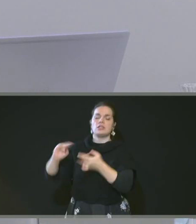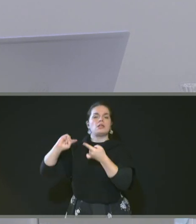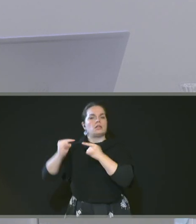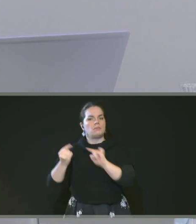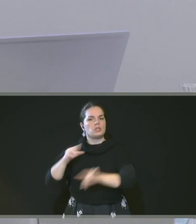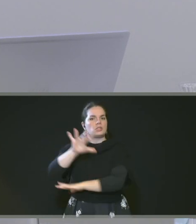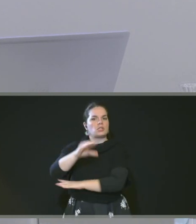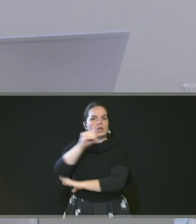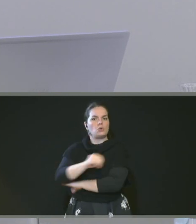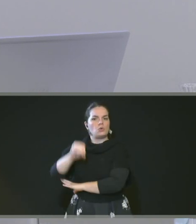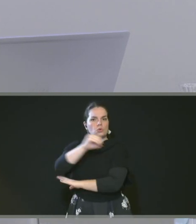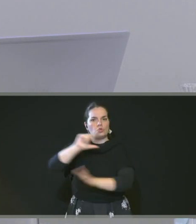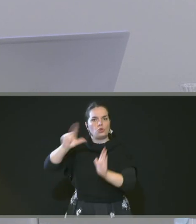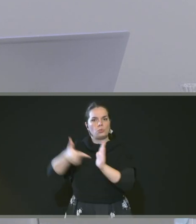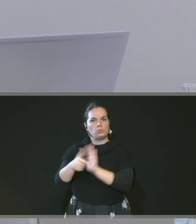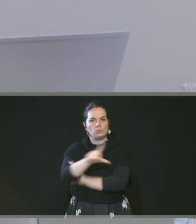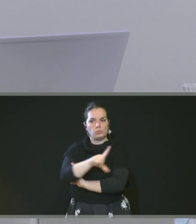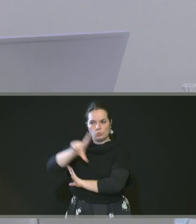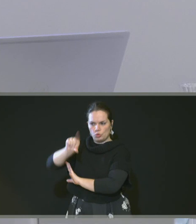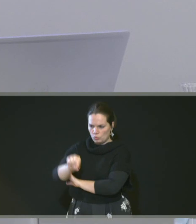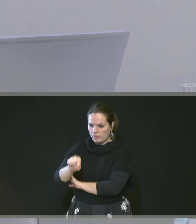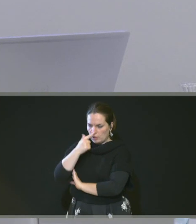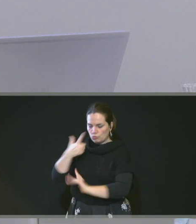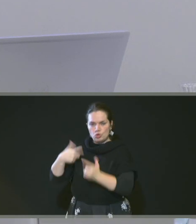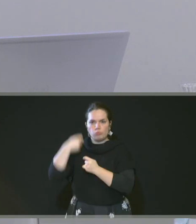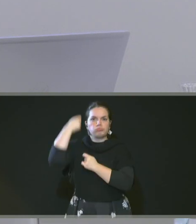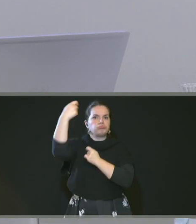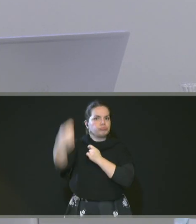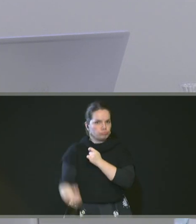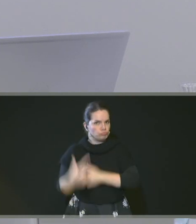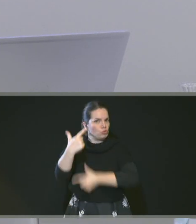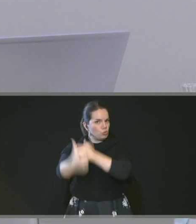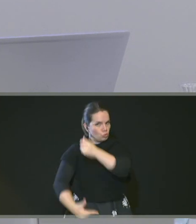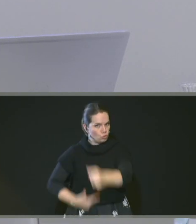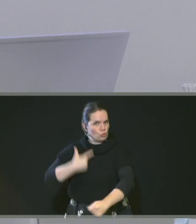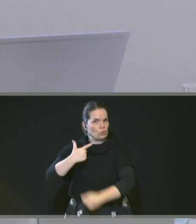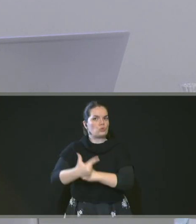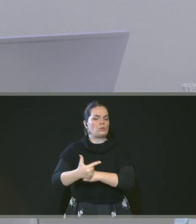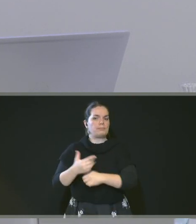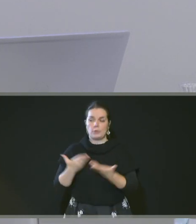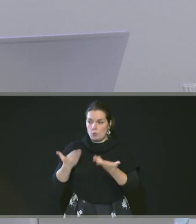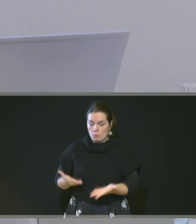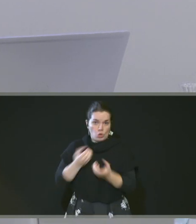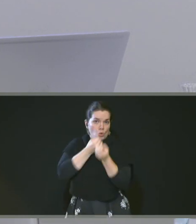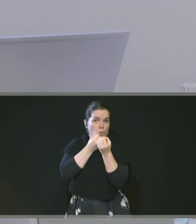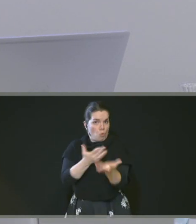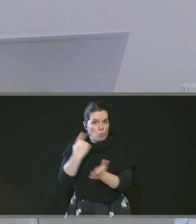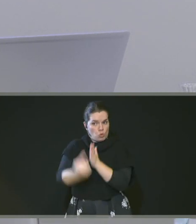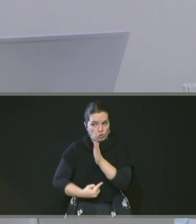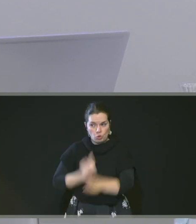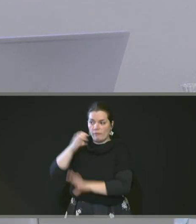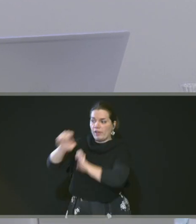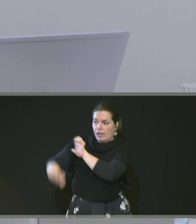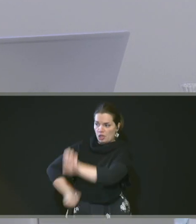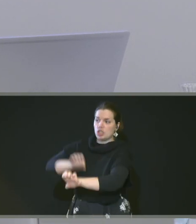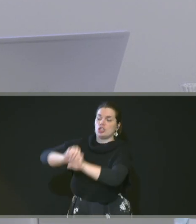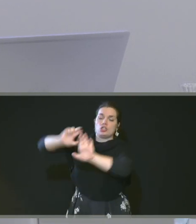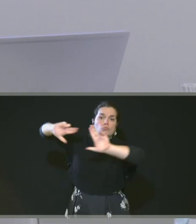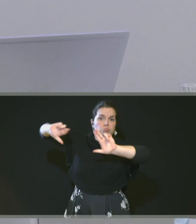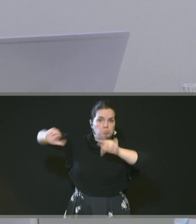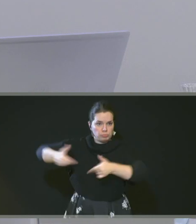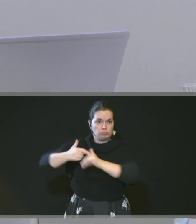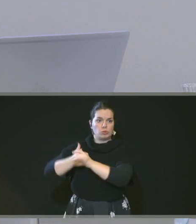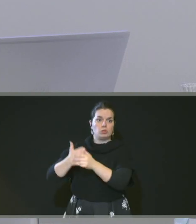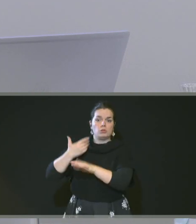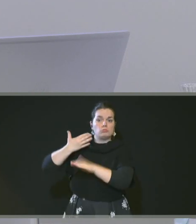a prolongé la phase d'expérimentation pour une durée de deux ans, donc il vous est aujourd'hui proposé de renouveler la collaboration avec Enedis dans le cadre